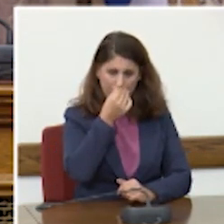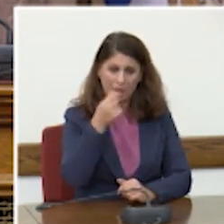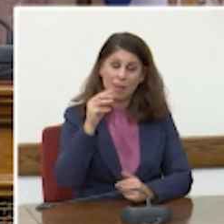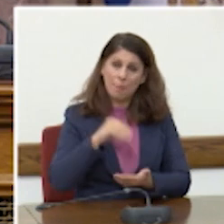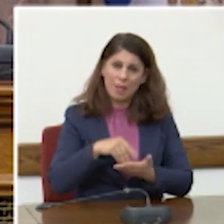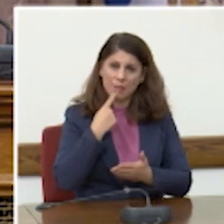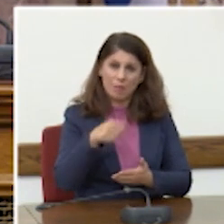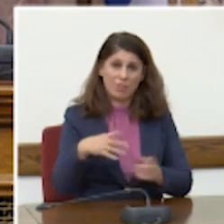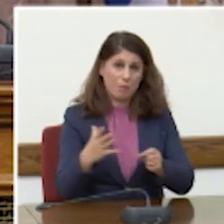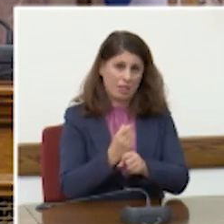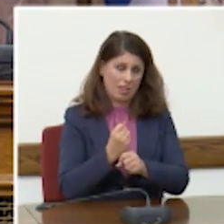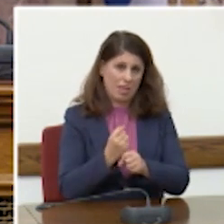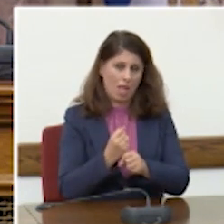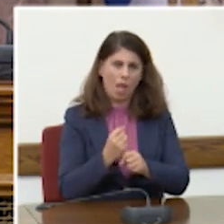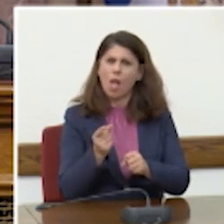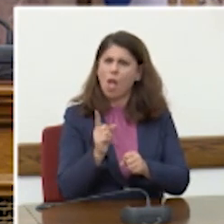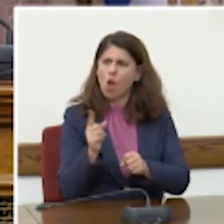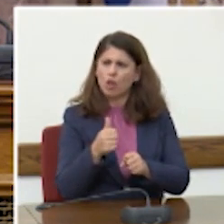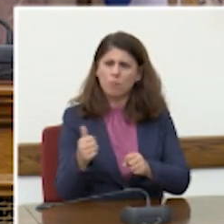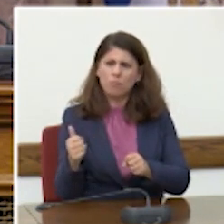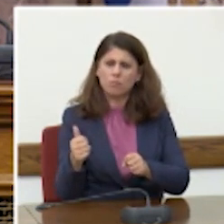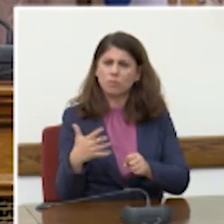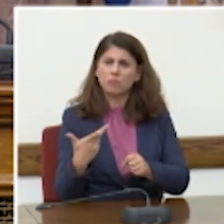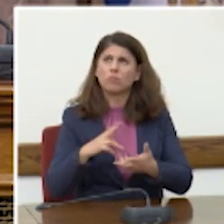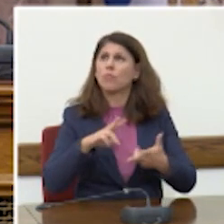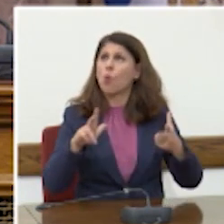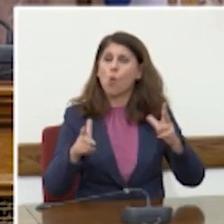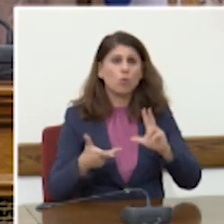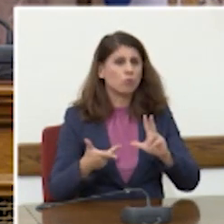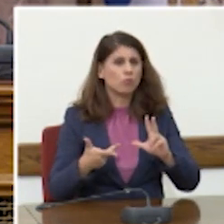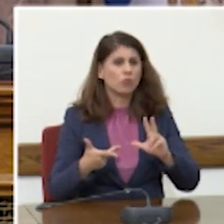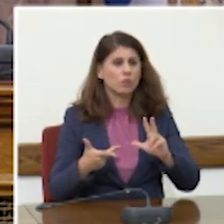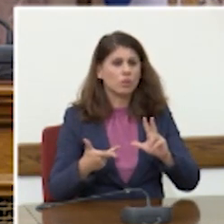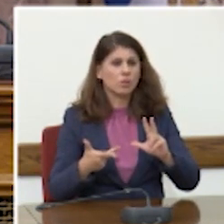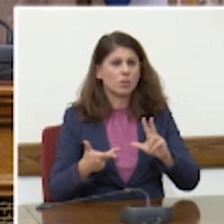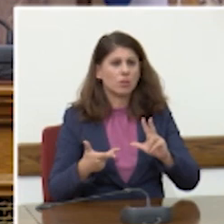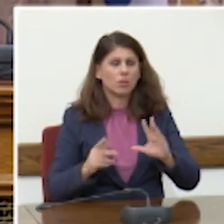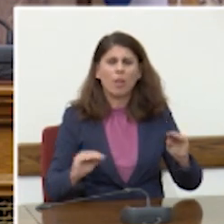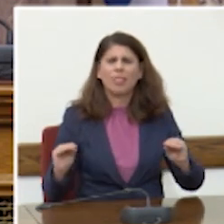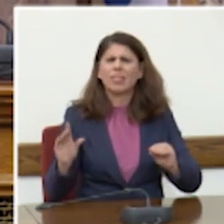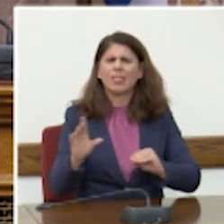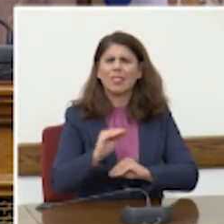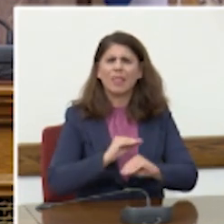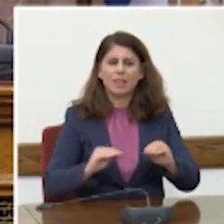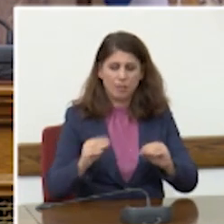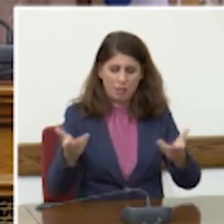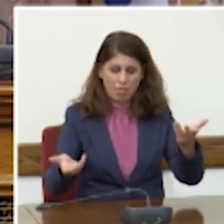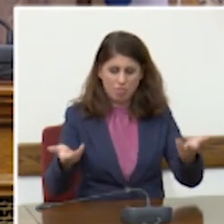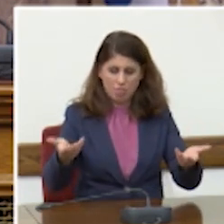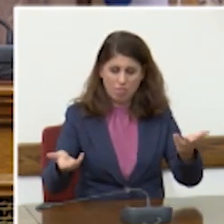Όχι μόνο γιατί ο κόσμος δεν κινείται πλέον στο δίπολο των